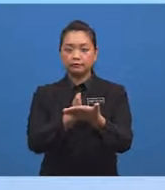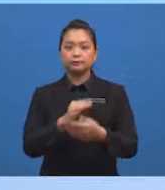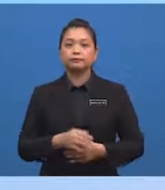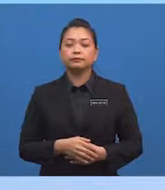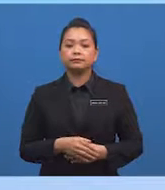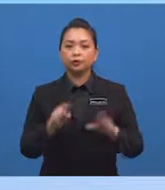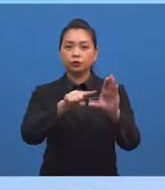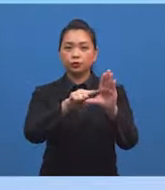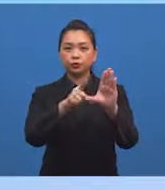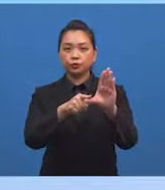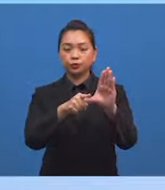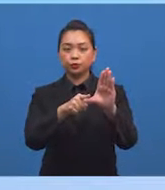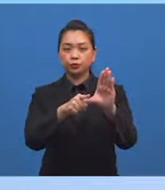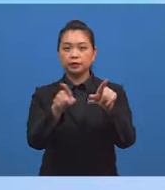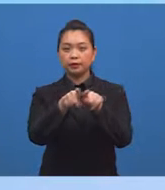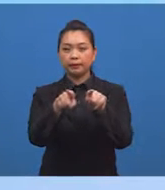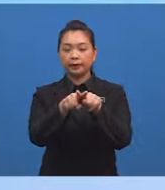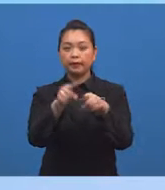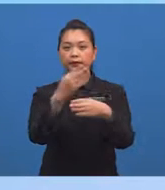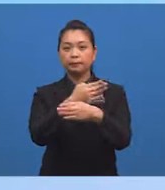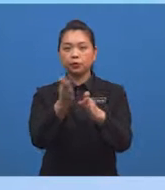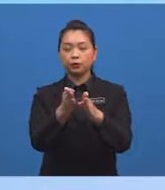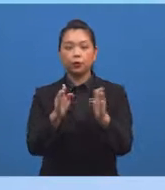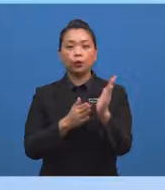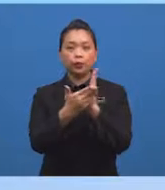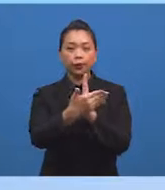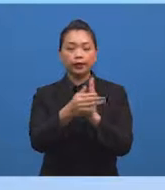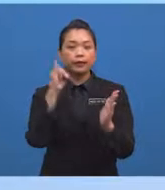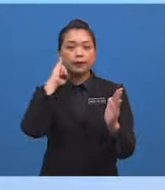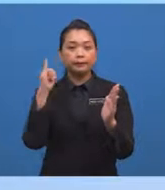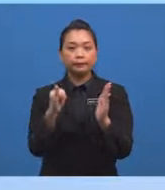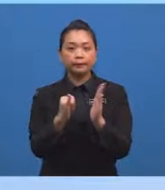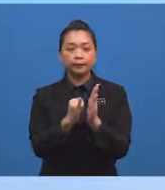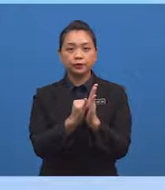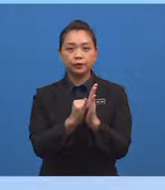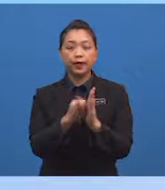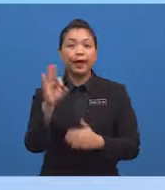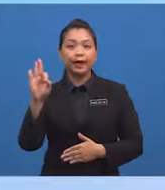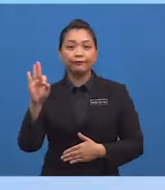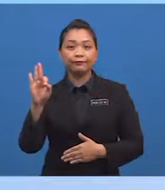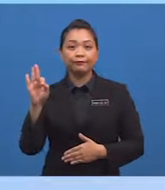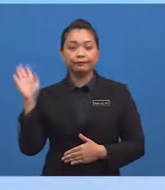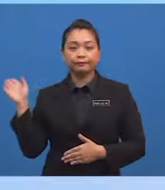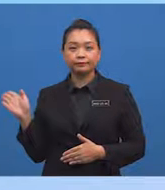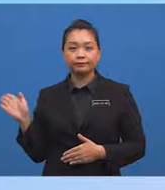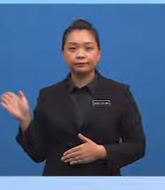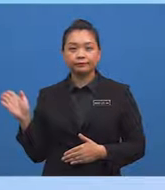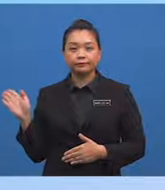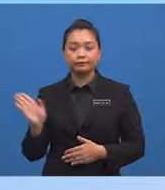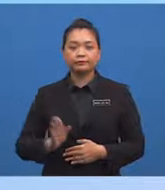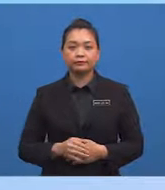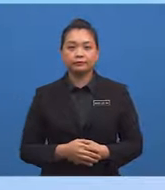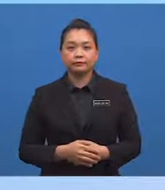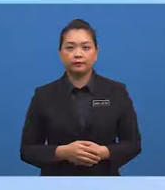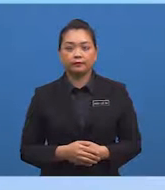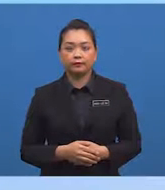sepadan dibentuk oleh imej berbentuk huruf F seperti pada rajah